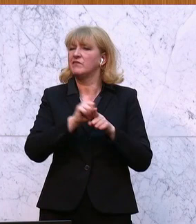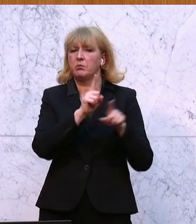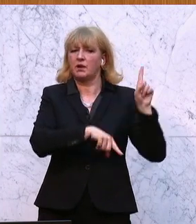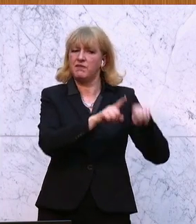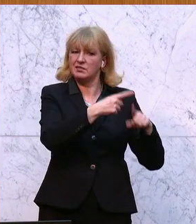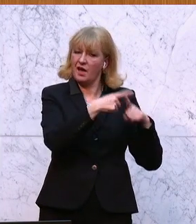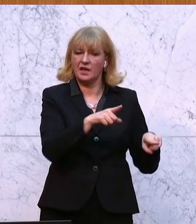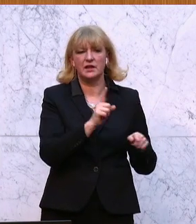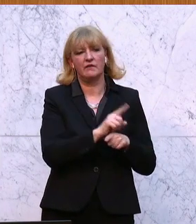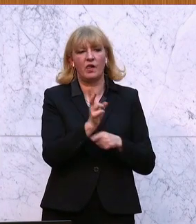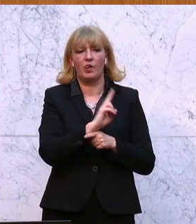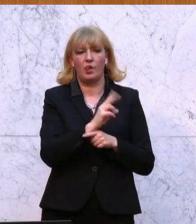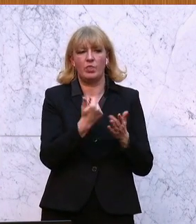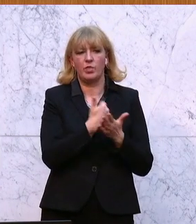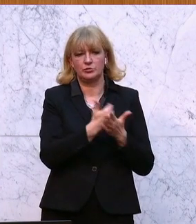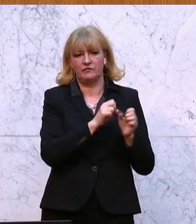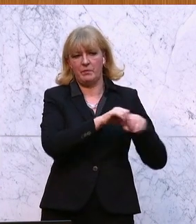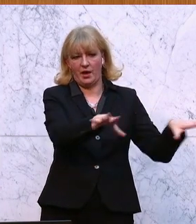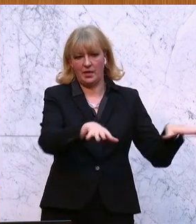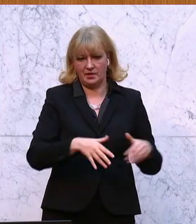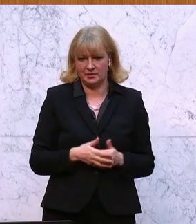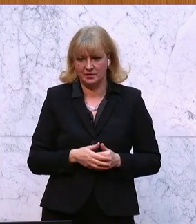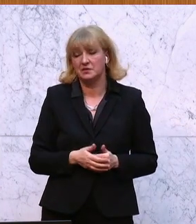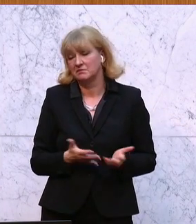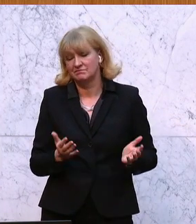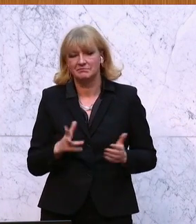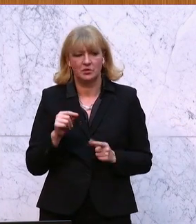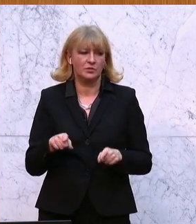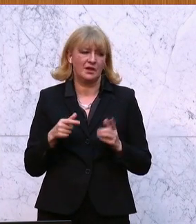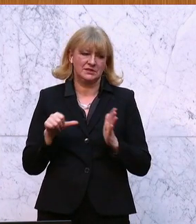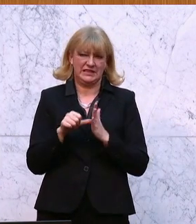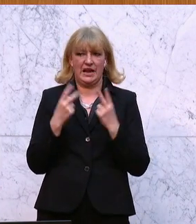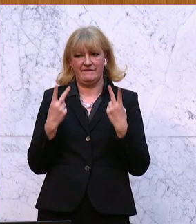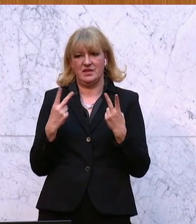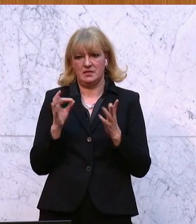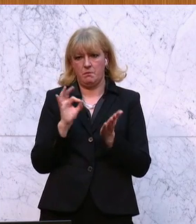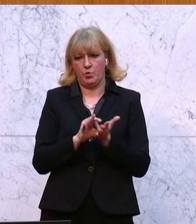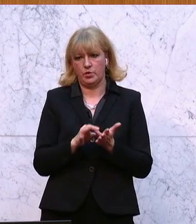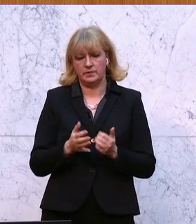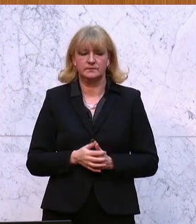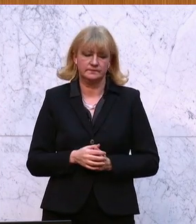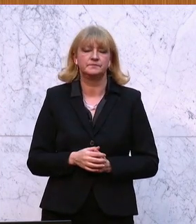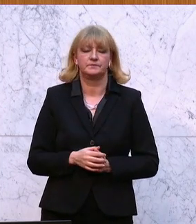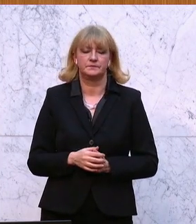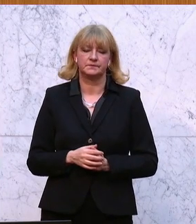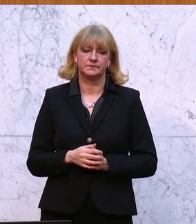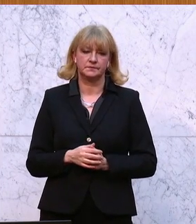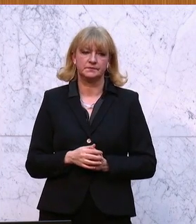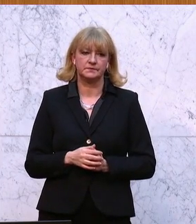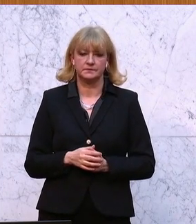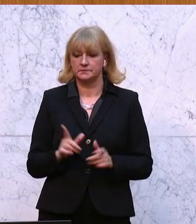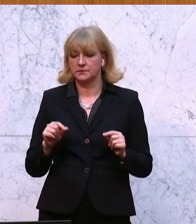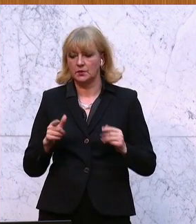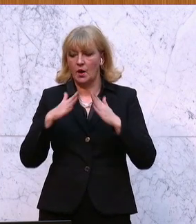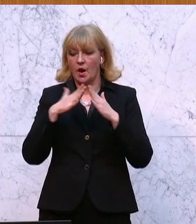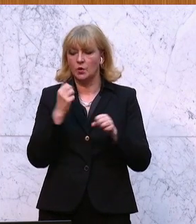Fake-News verbreitet. Und das ist, glaube ich, ein zentraler Punkt. Und in diesem Sinne ist die